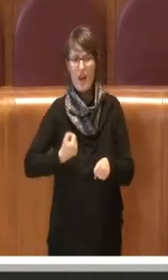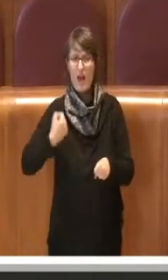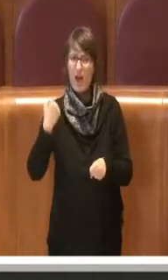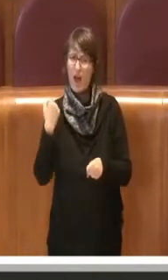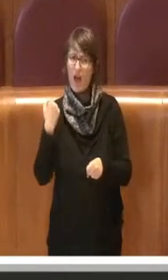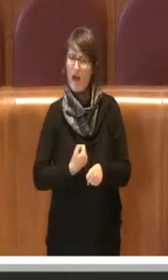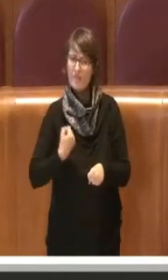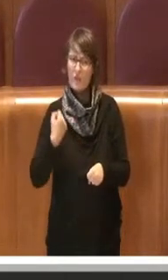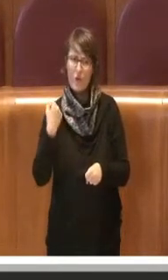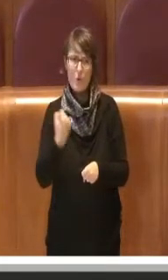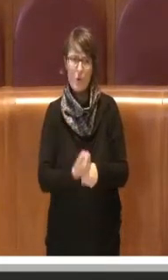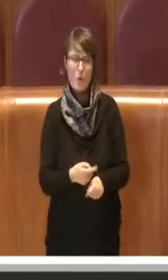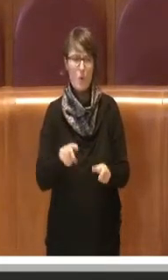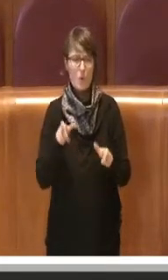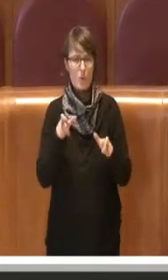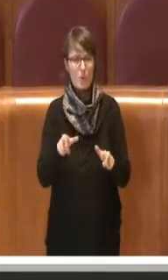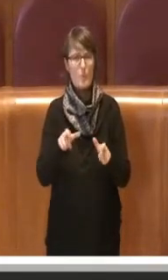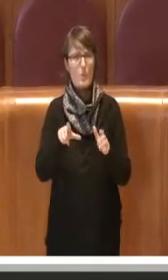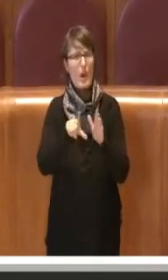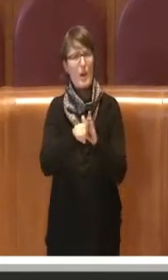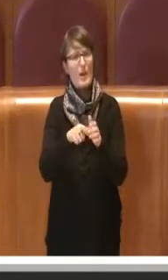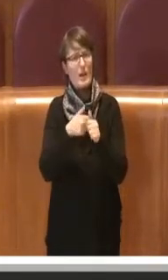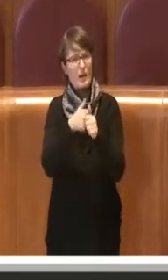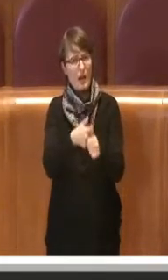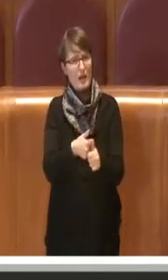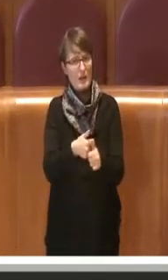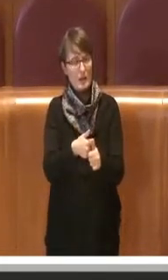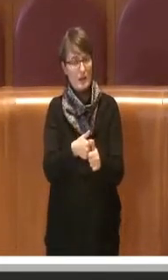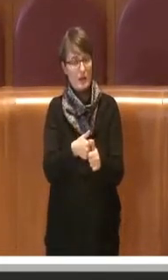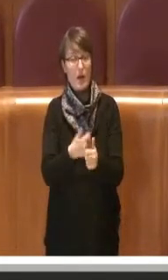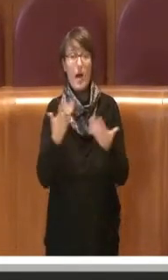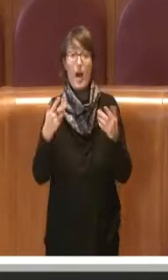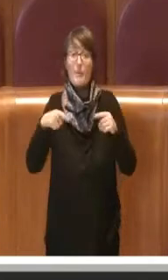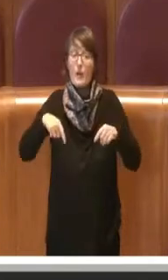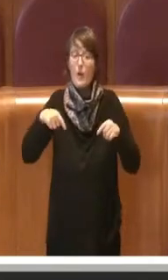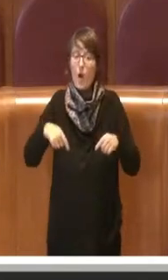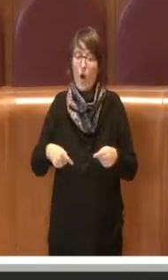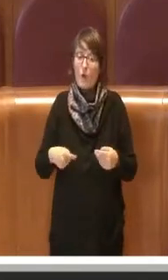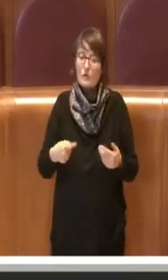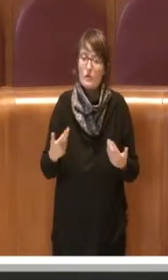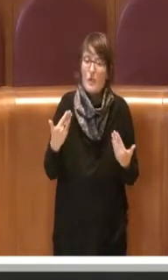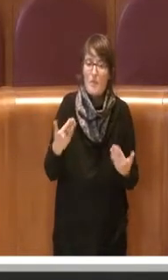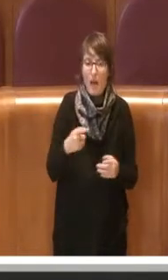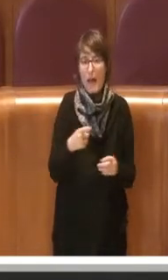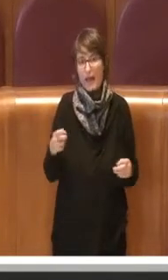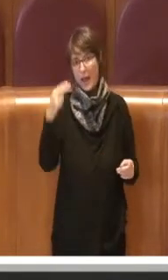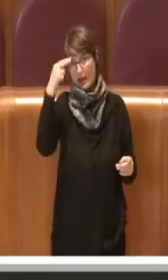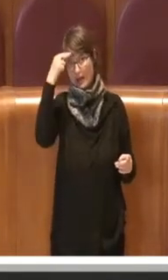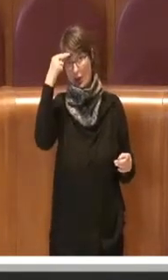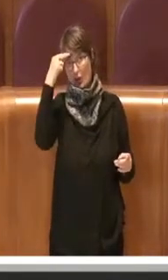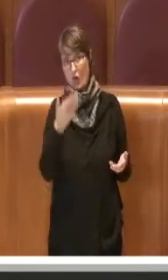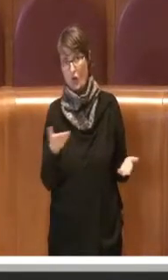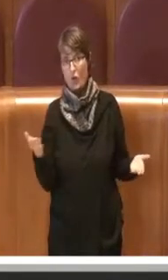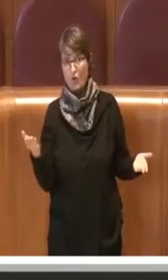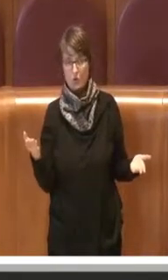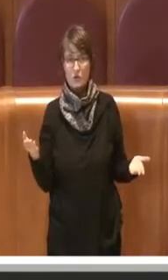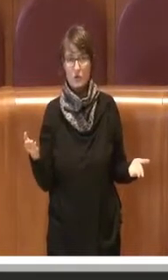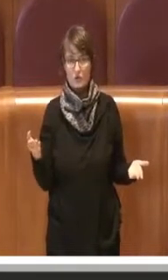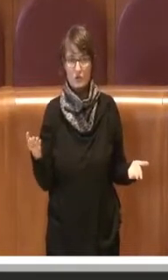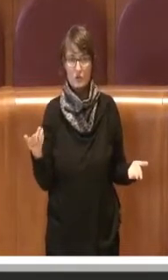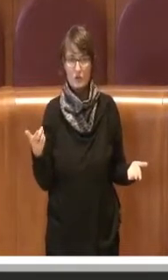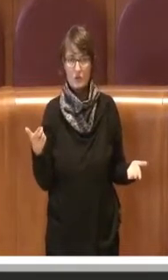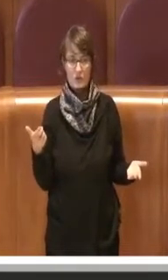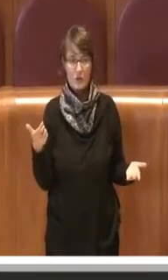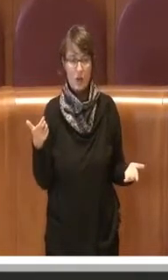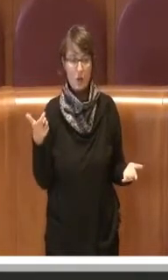almeno oggi io mi sarei aspettato che fosse ricordato, perché oltre a non essere stato